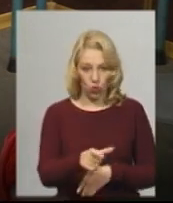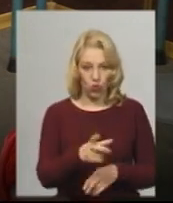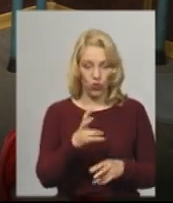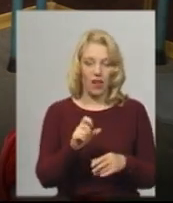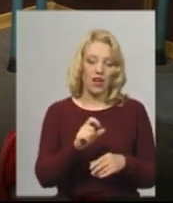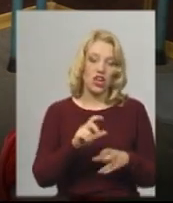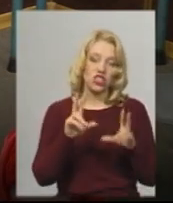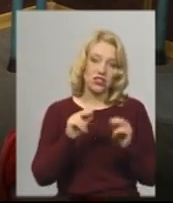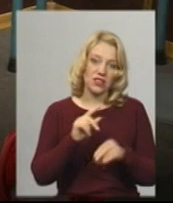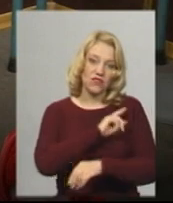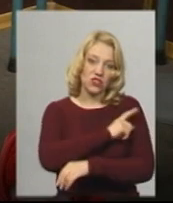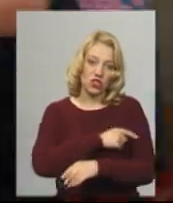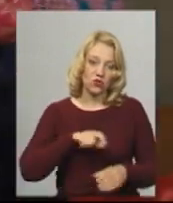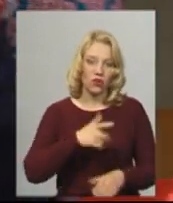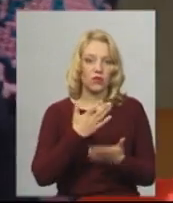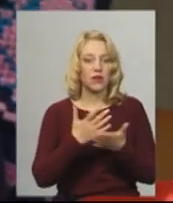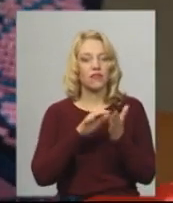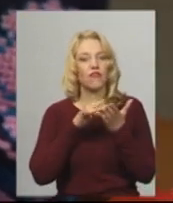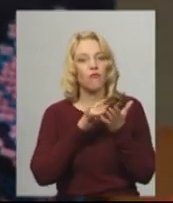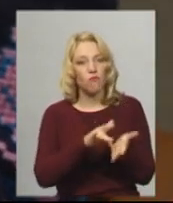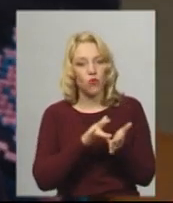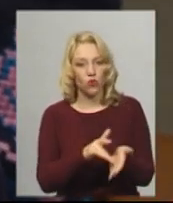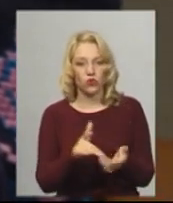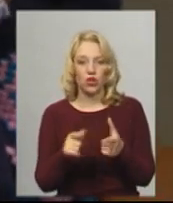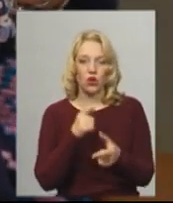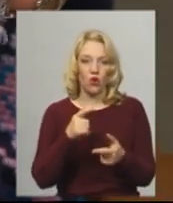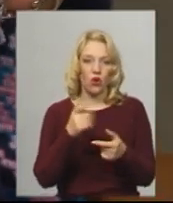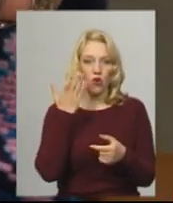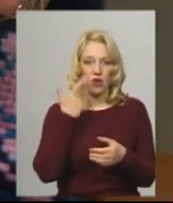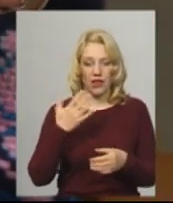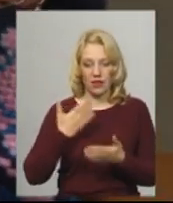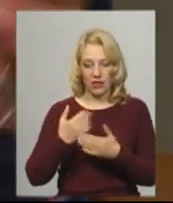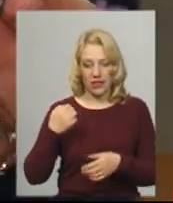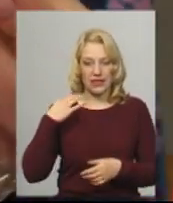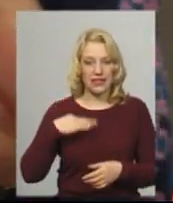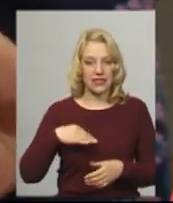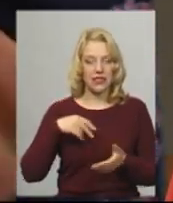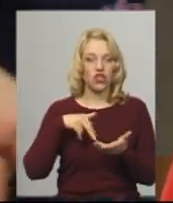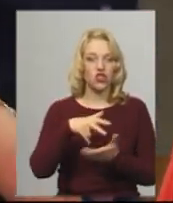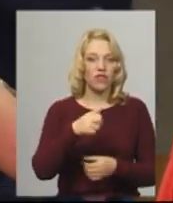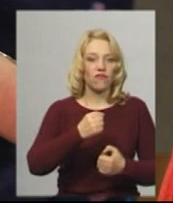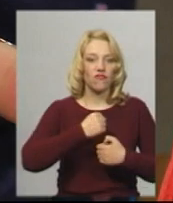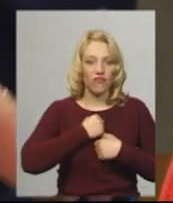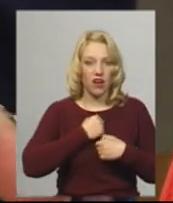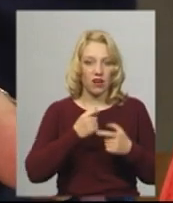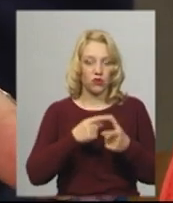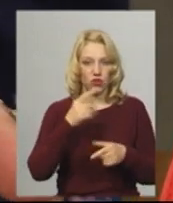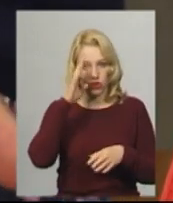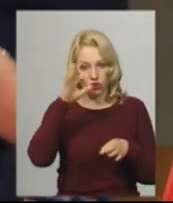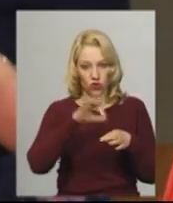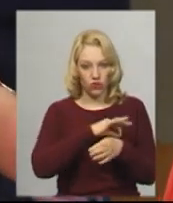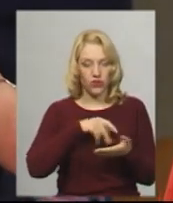фізичну дорогу, тобто коли ти їхав подорож, або коли син йшов у армію, чи коли чоловік йшов на війну. В